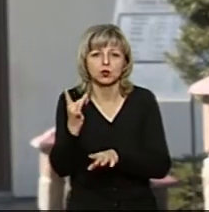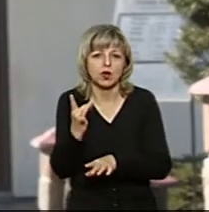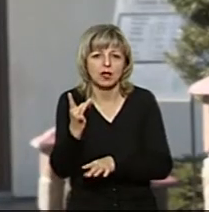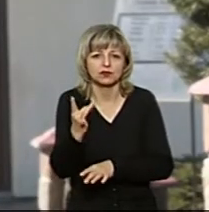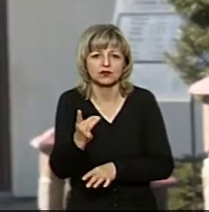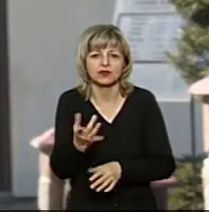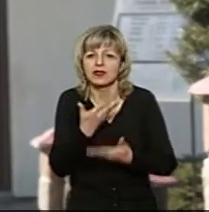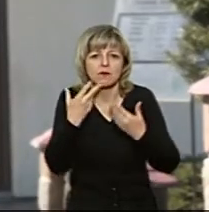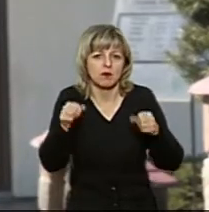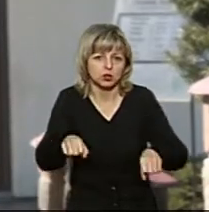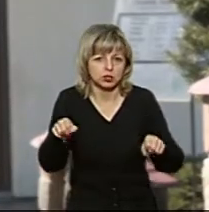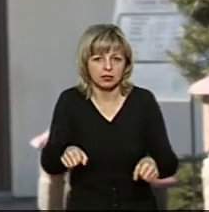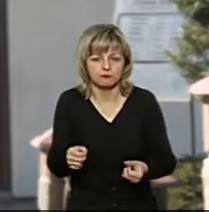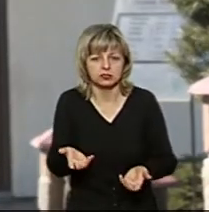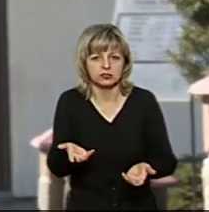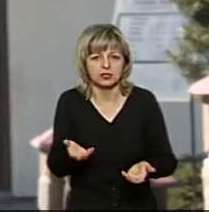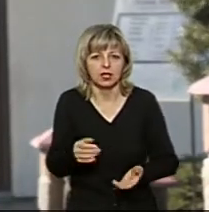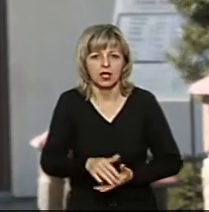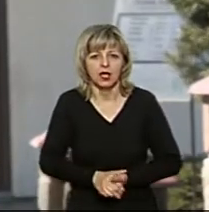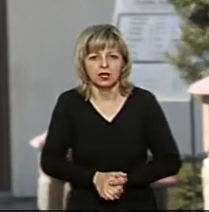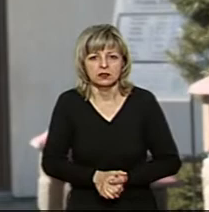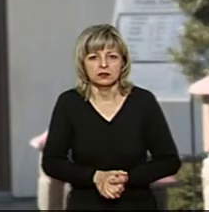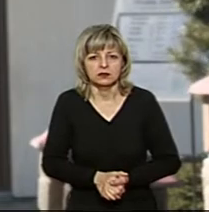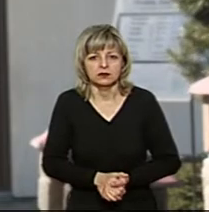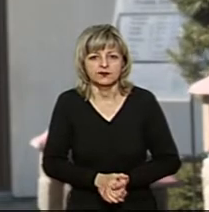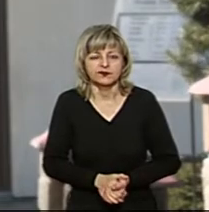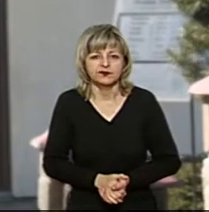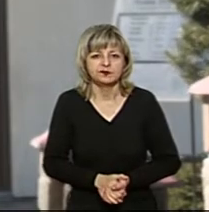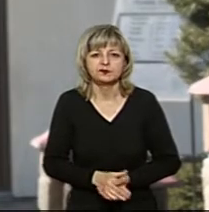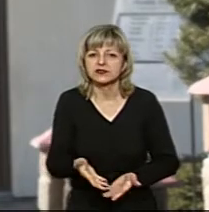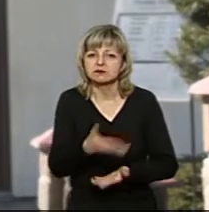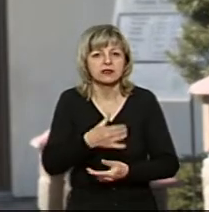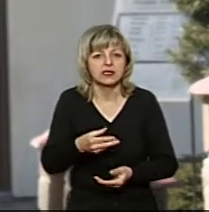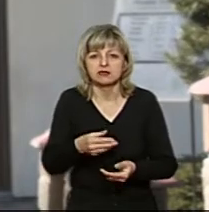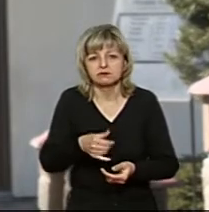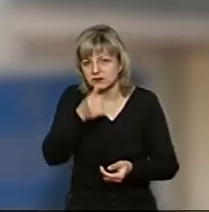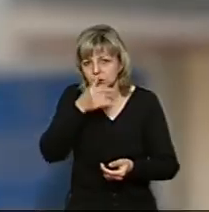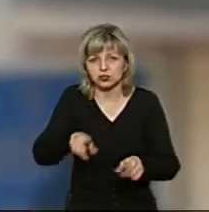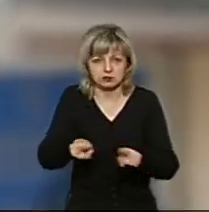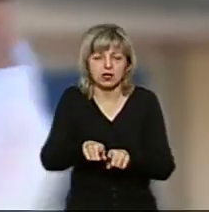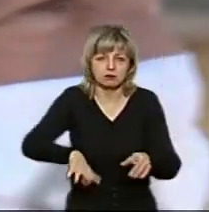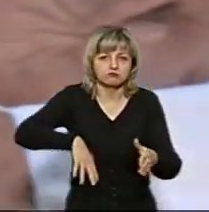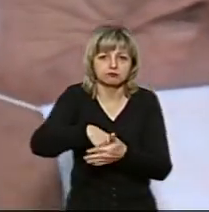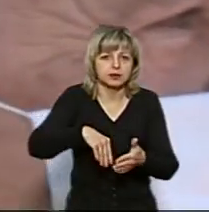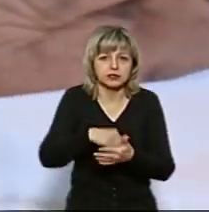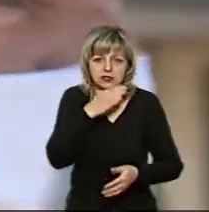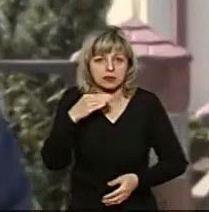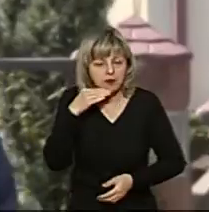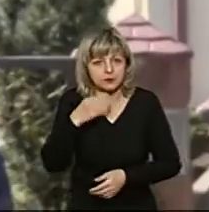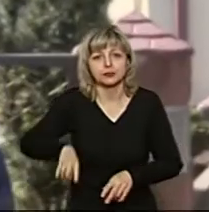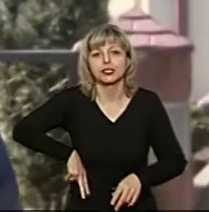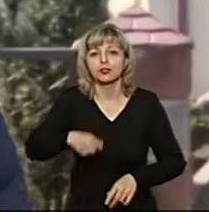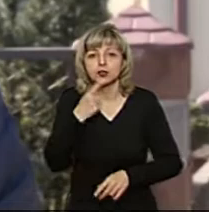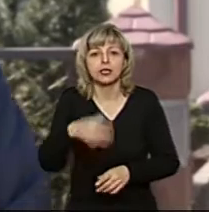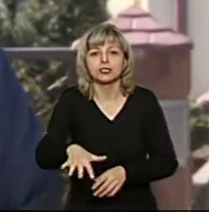не є можливості і не бачу сенсу в тому. Ми не потягнемо того одноразові». Микола Коренчук говорить,